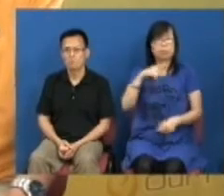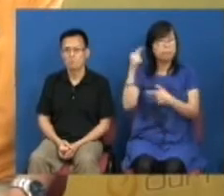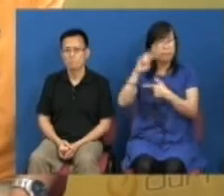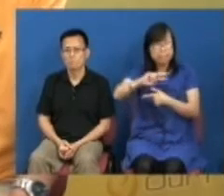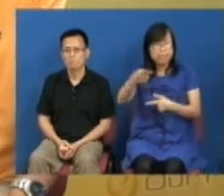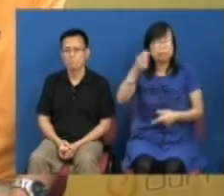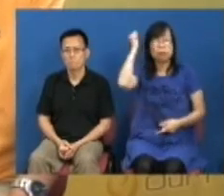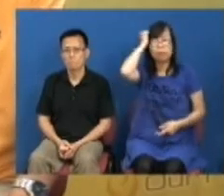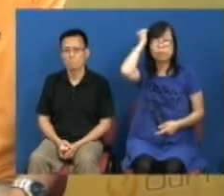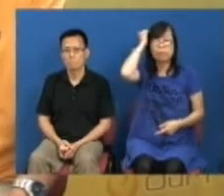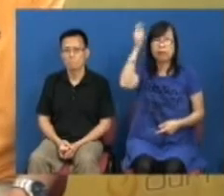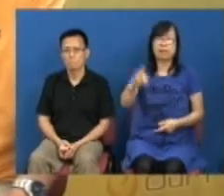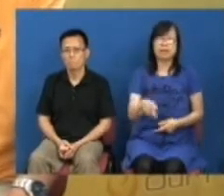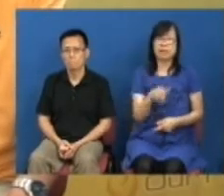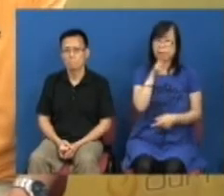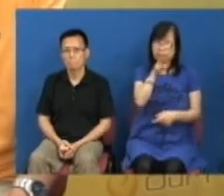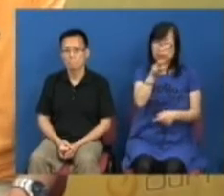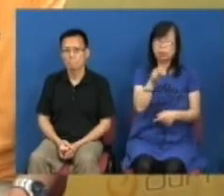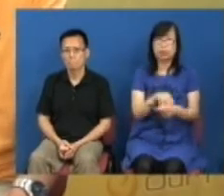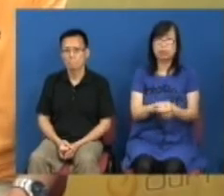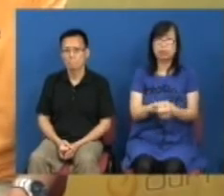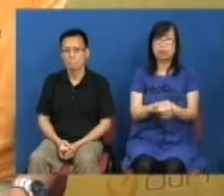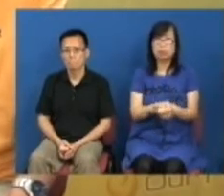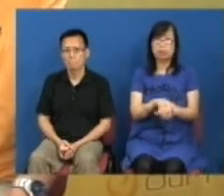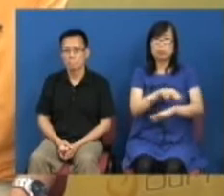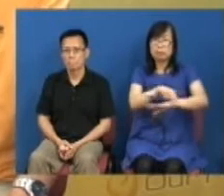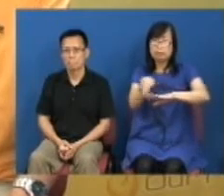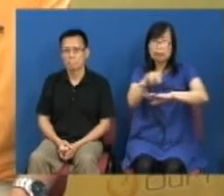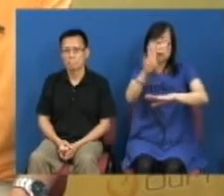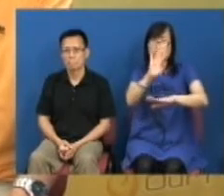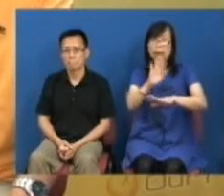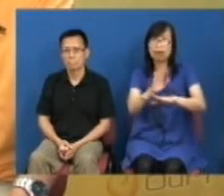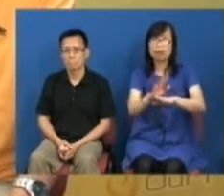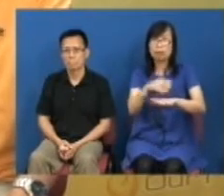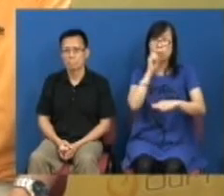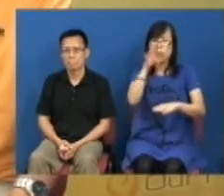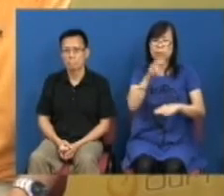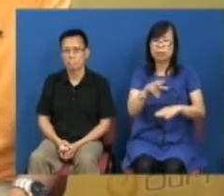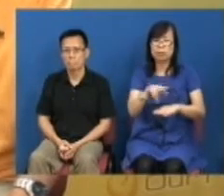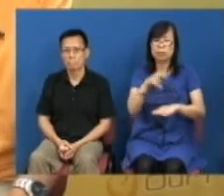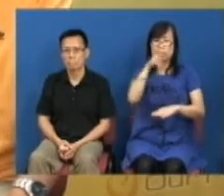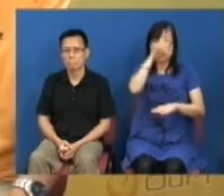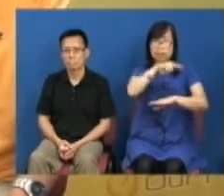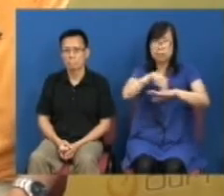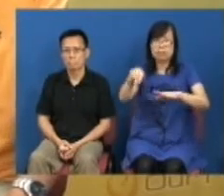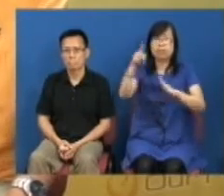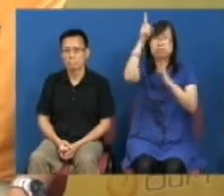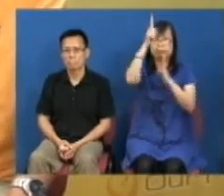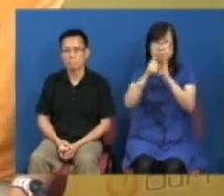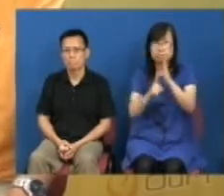这个制度大家会看到是告诉我们其实施政水平是低落的